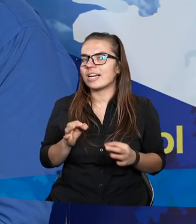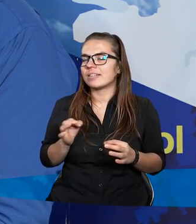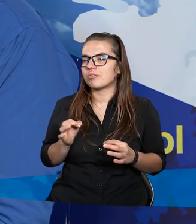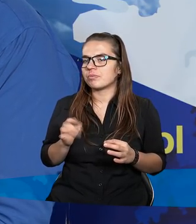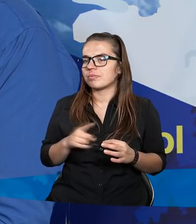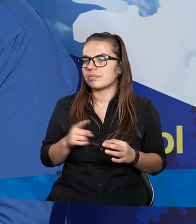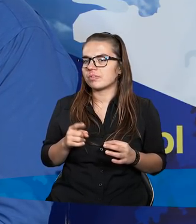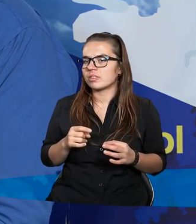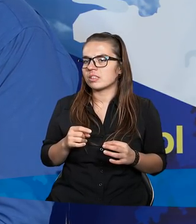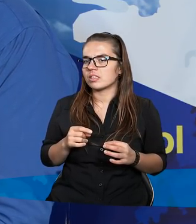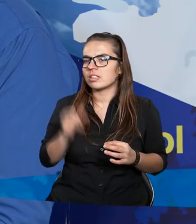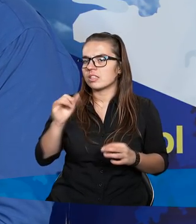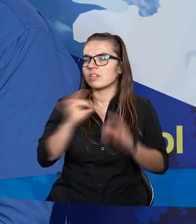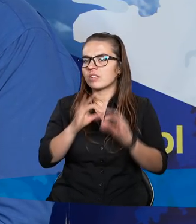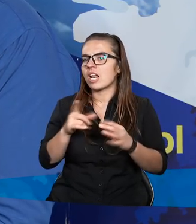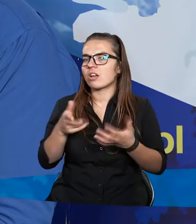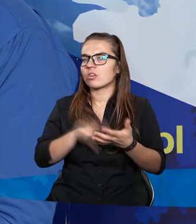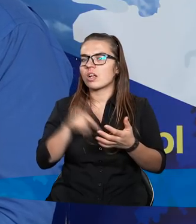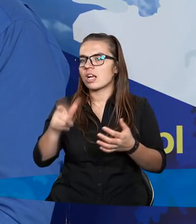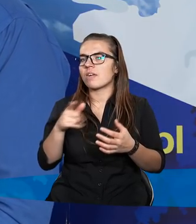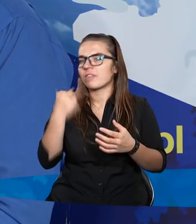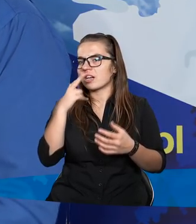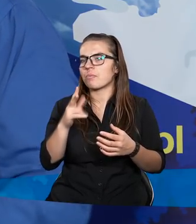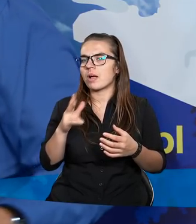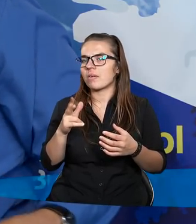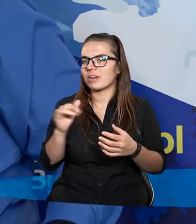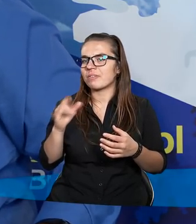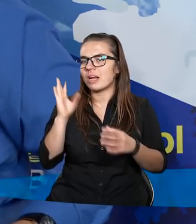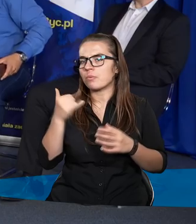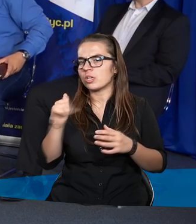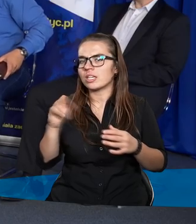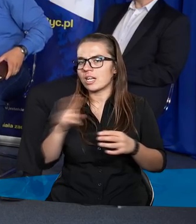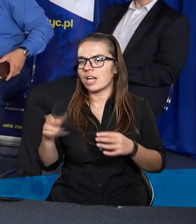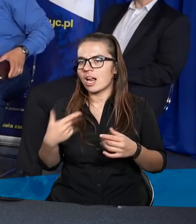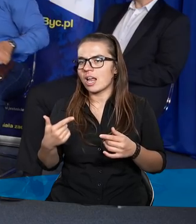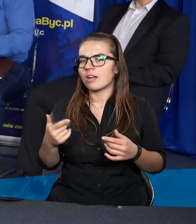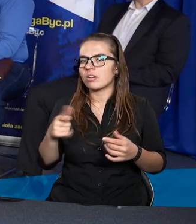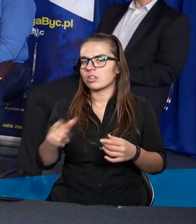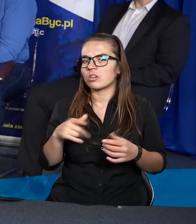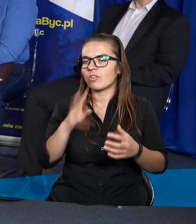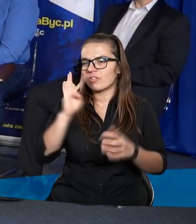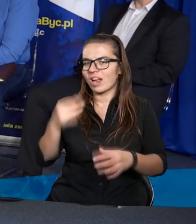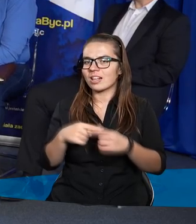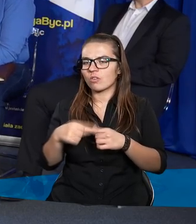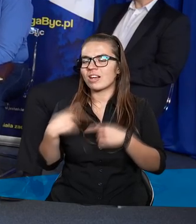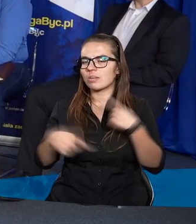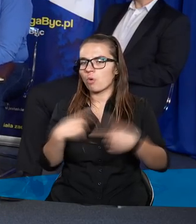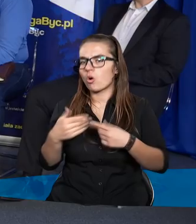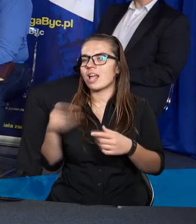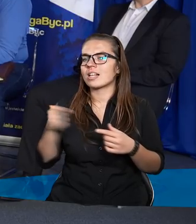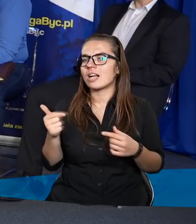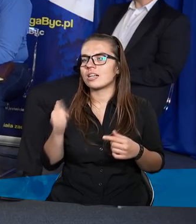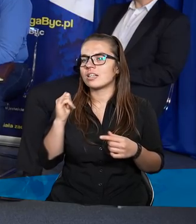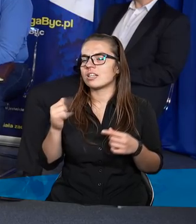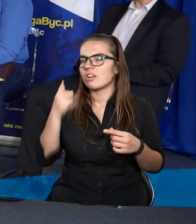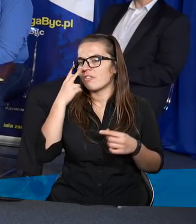tylko jedno z tych trzech, nawiedzający winę ojców na synach i wnukach i tak dalej. Do trzeciego i czwartego pokolenia. Tam